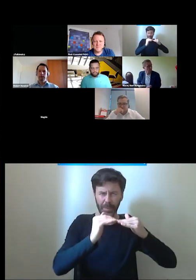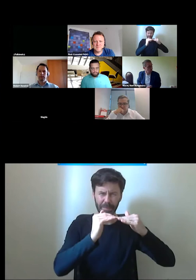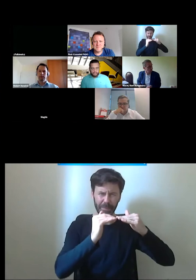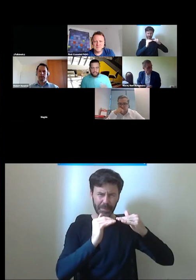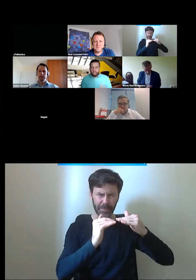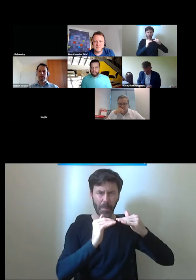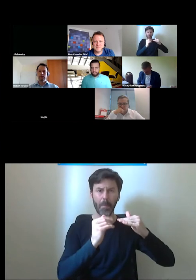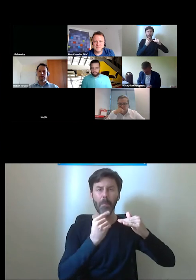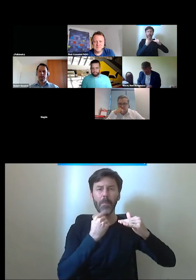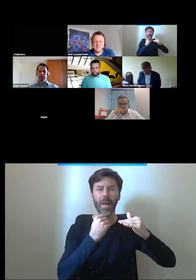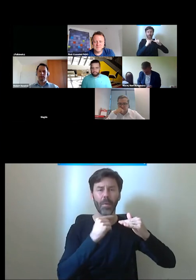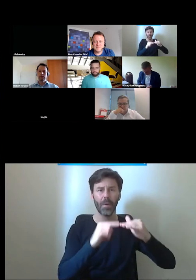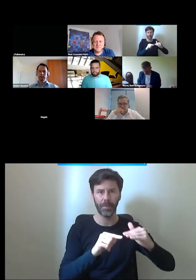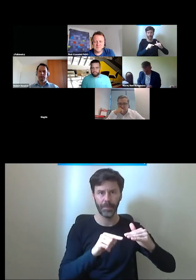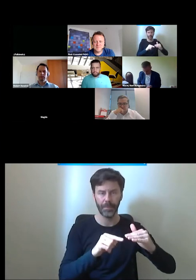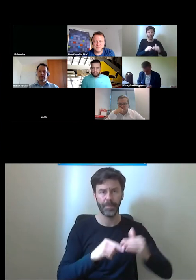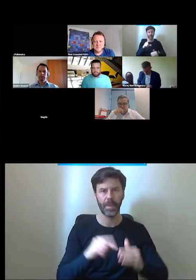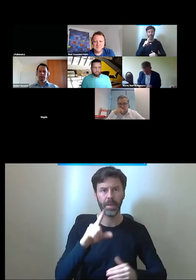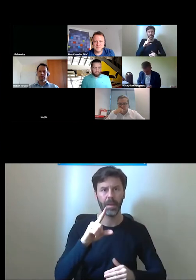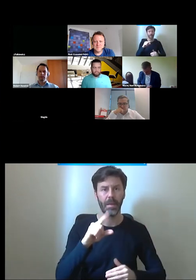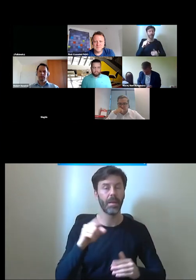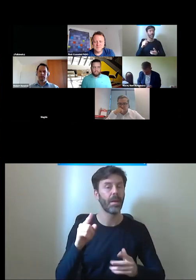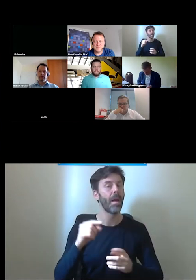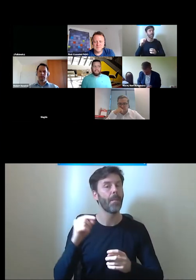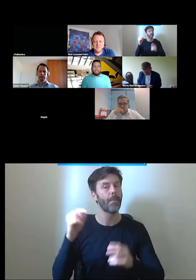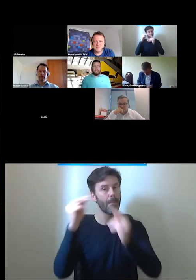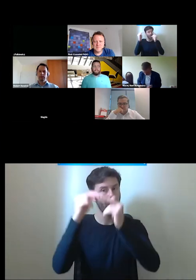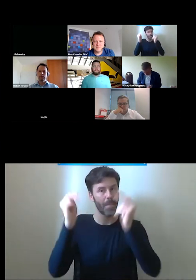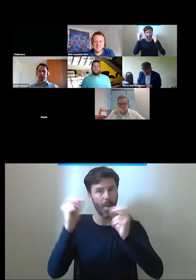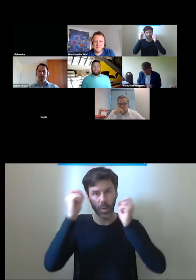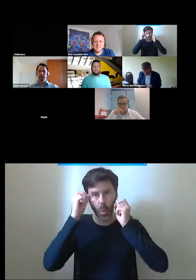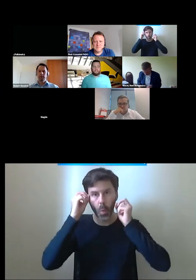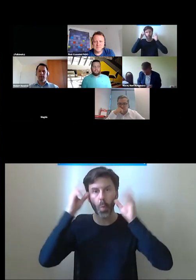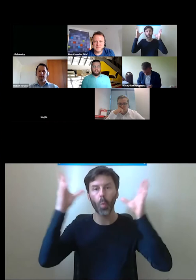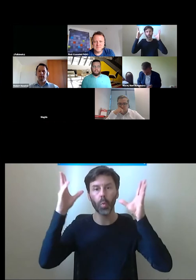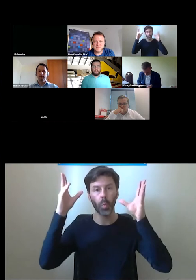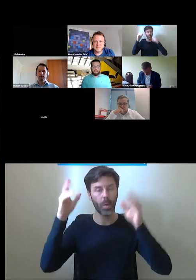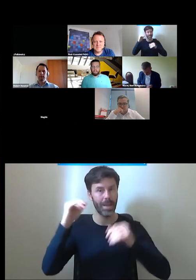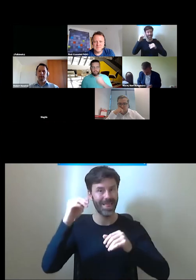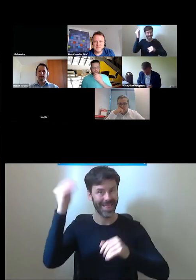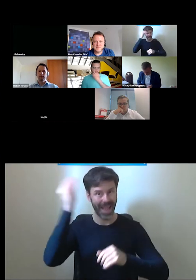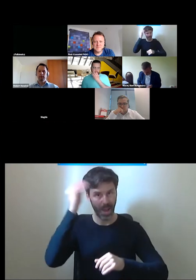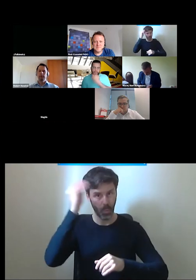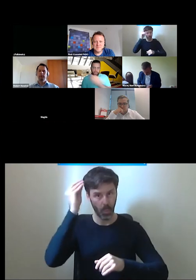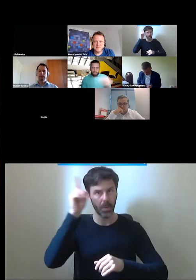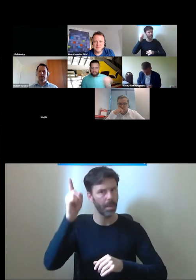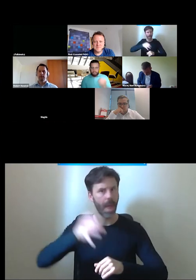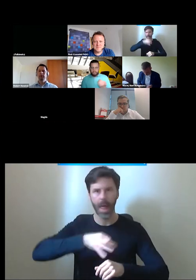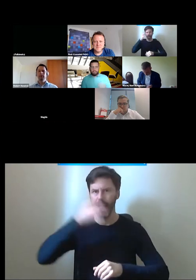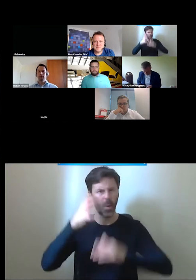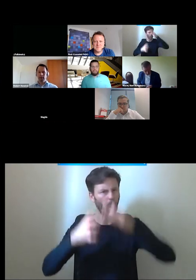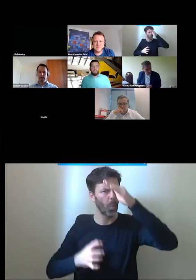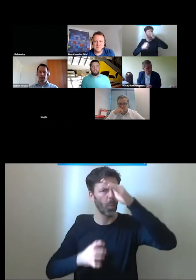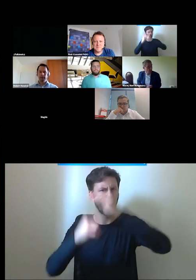w PKiE, w Pałacu Kultury i Nauki. Na samej górze, na tym, tarasach